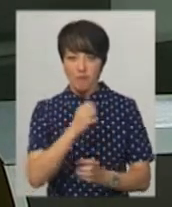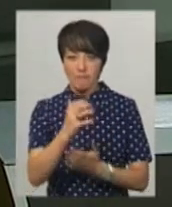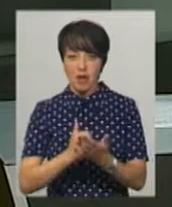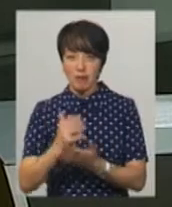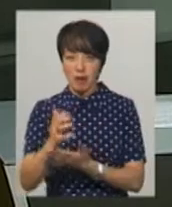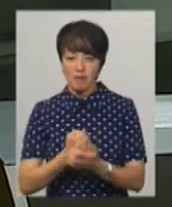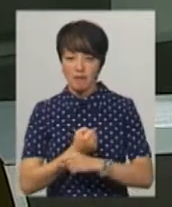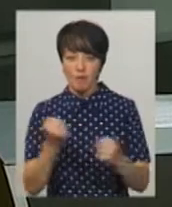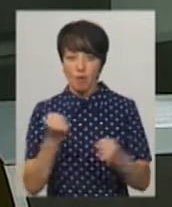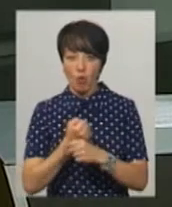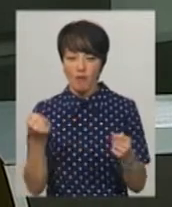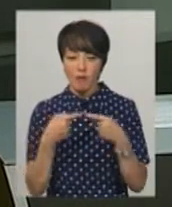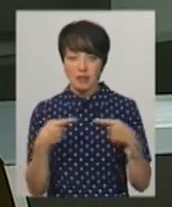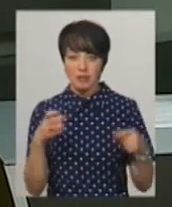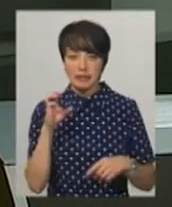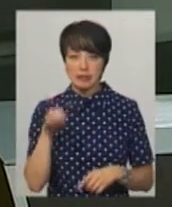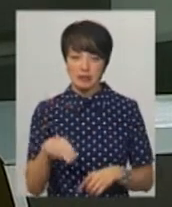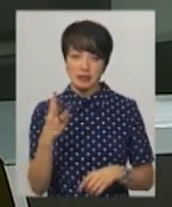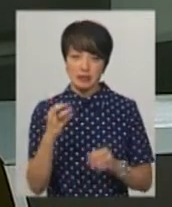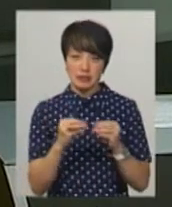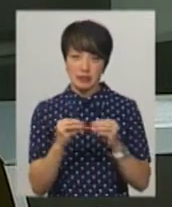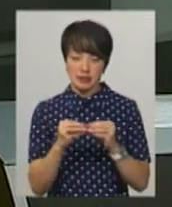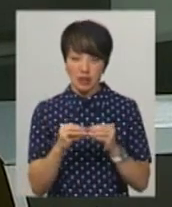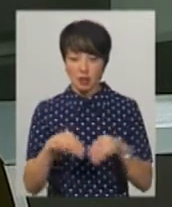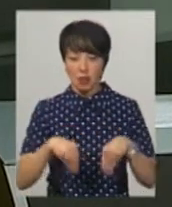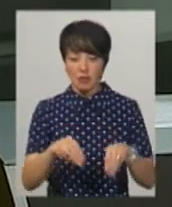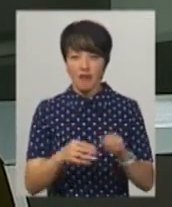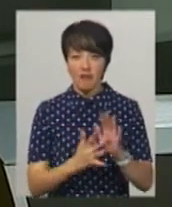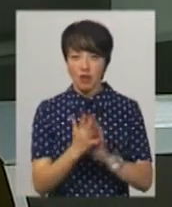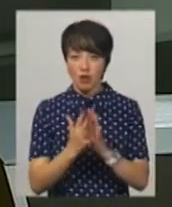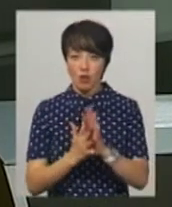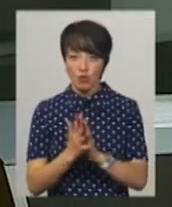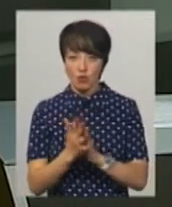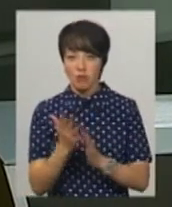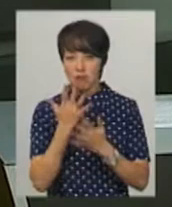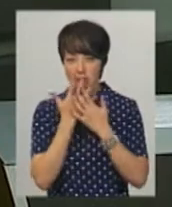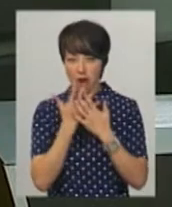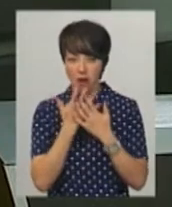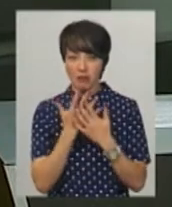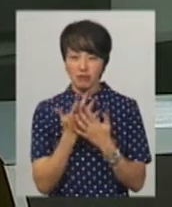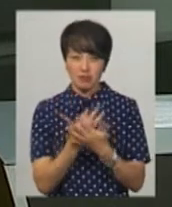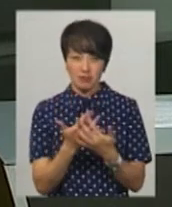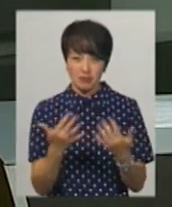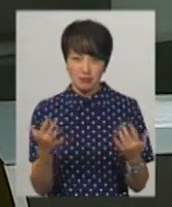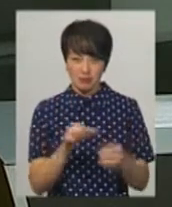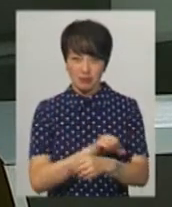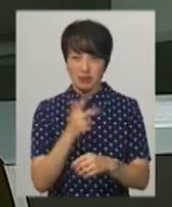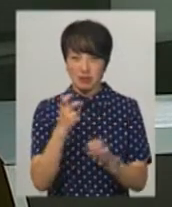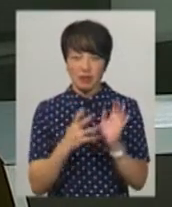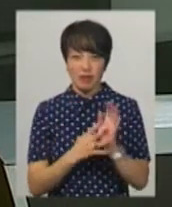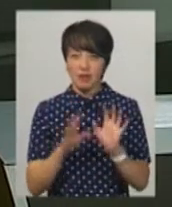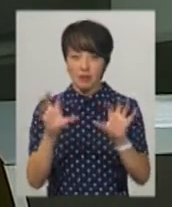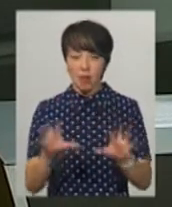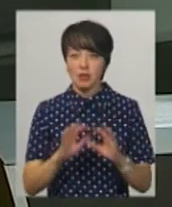вибуховими речовинами, стаття 310 – посів або вирощування снотворного маку чи конопель та стаття 309 –